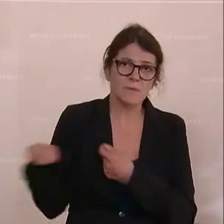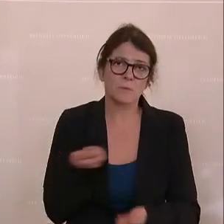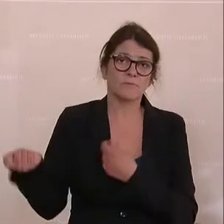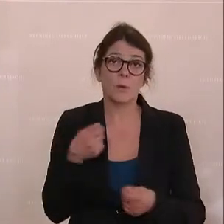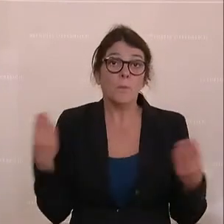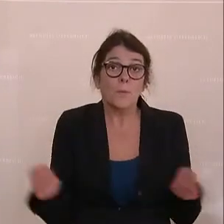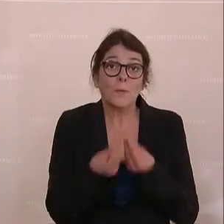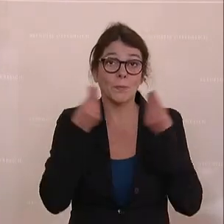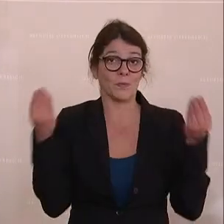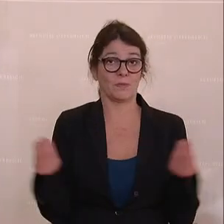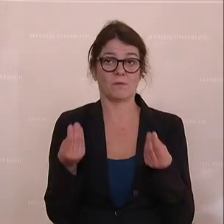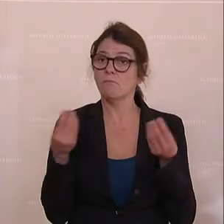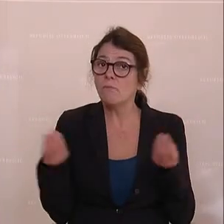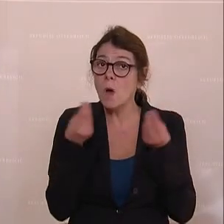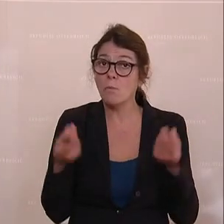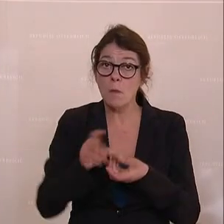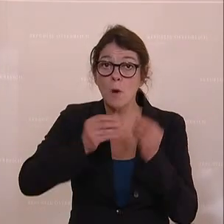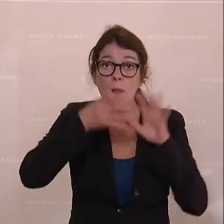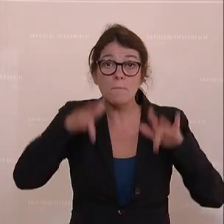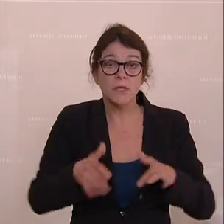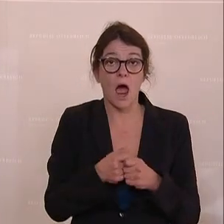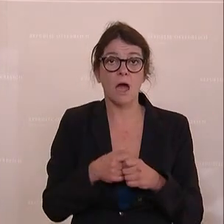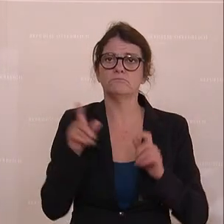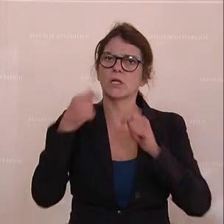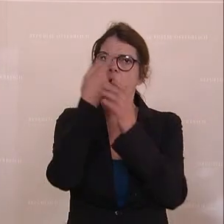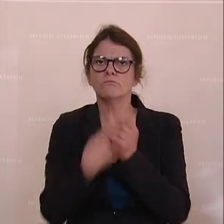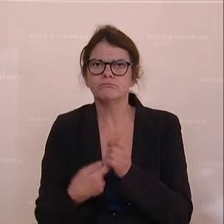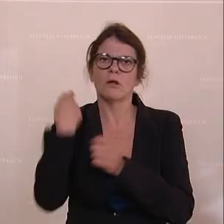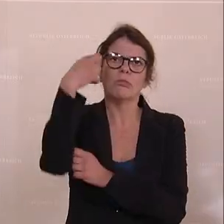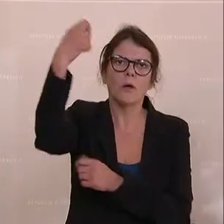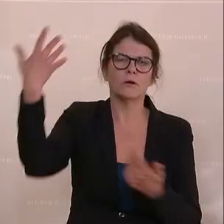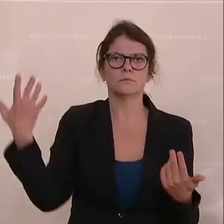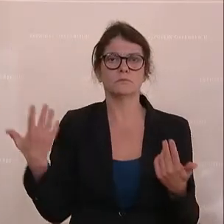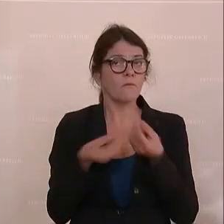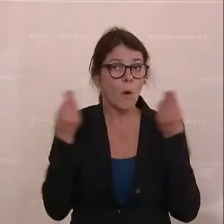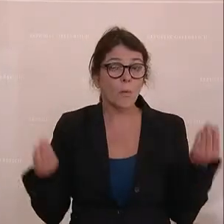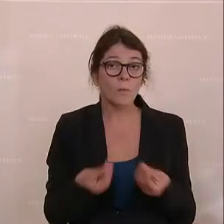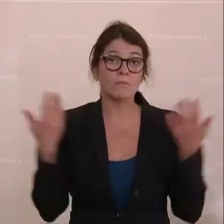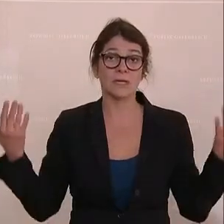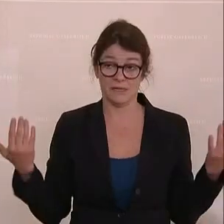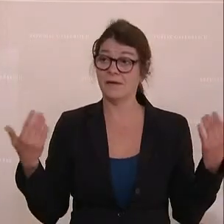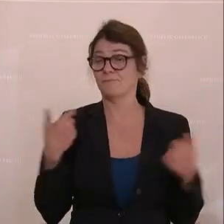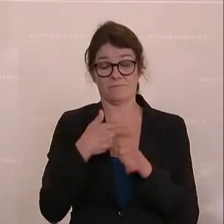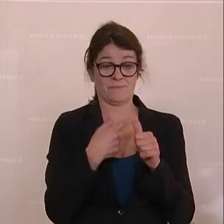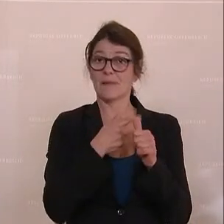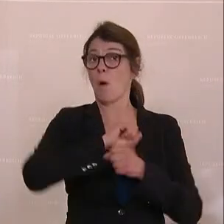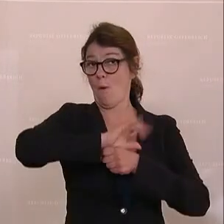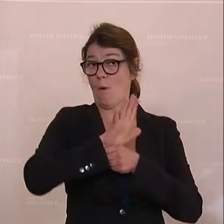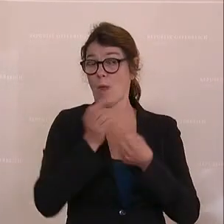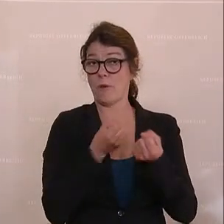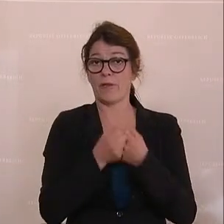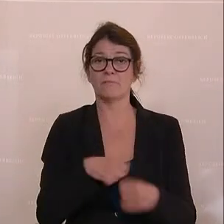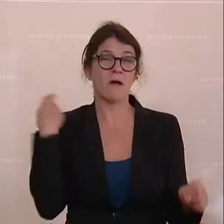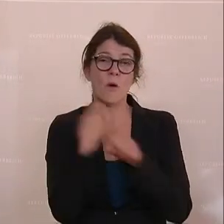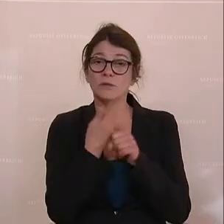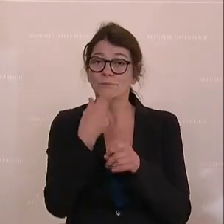Ursache, warum wir das Problem haben mit Inflation, Teuerung und so weiter, Das ist A, die Corona-Politik, Kosten von